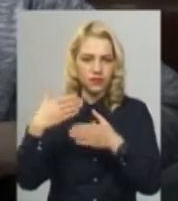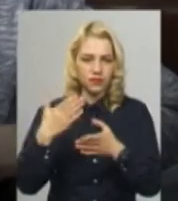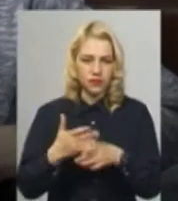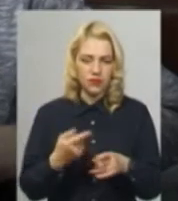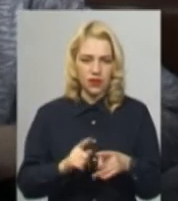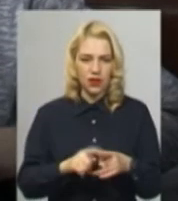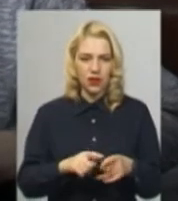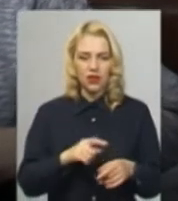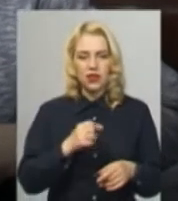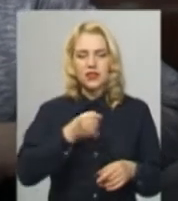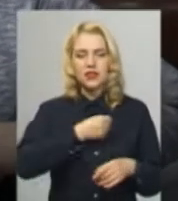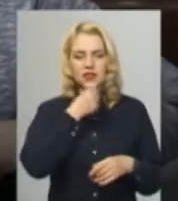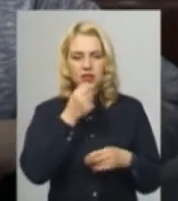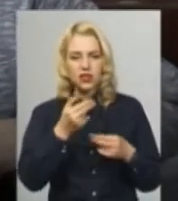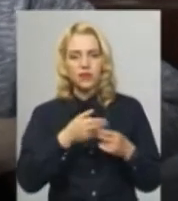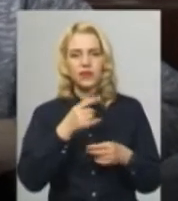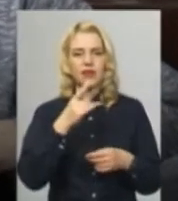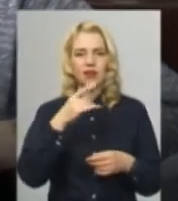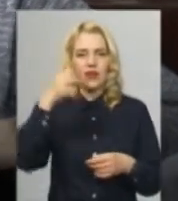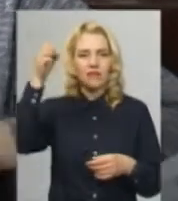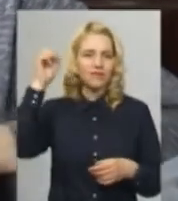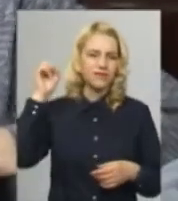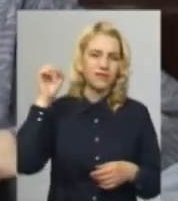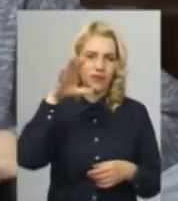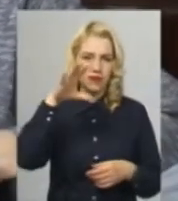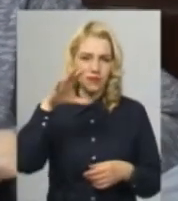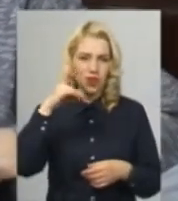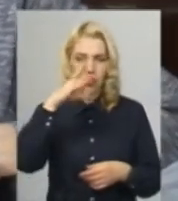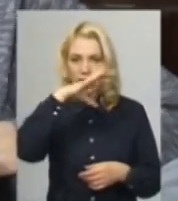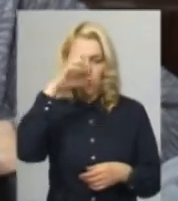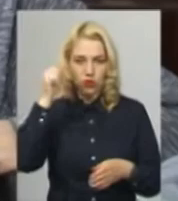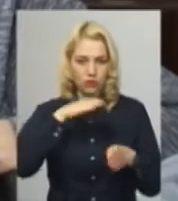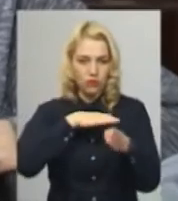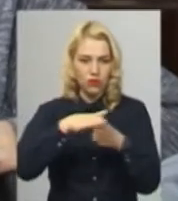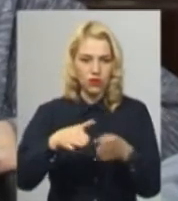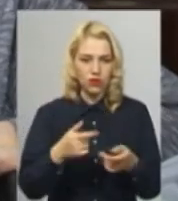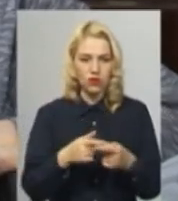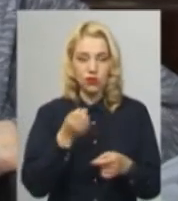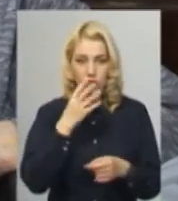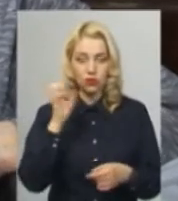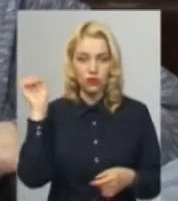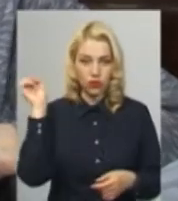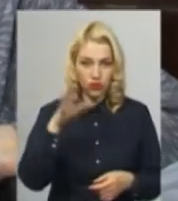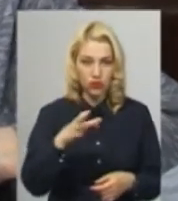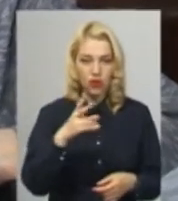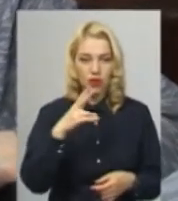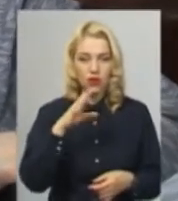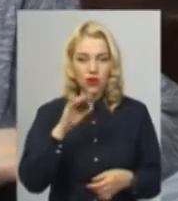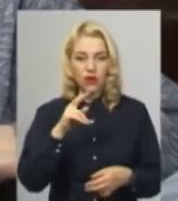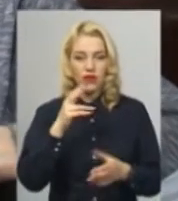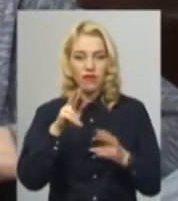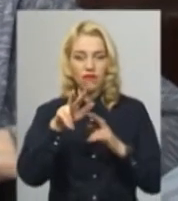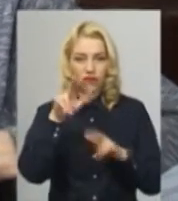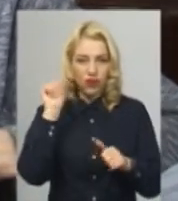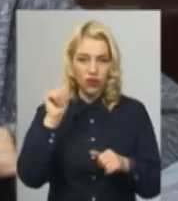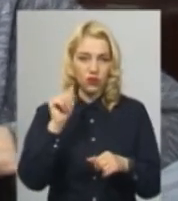Музика його ночі діє. Лампи включає на цілу ночь. Ну, добре, включай. Тільки виключай, як